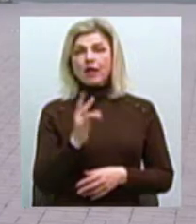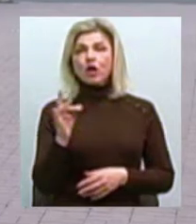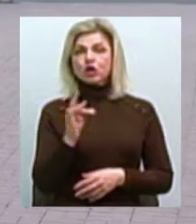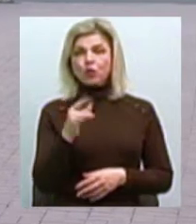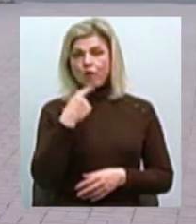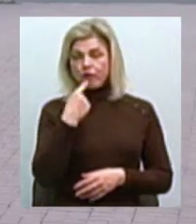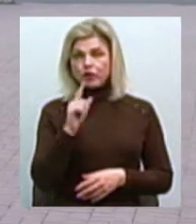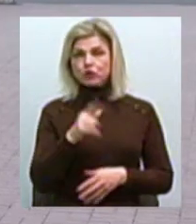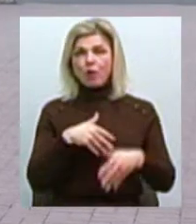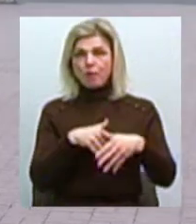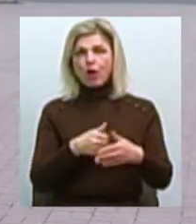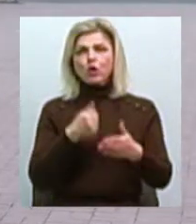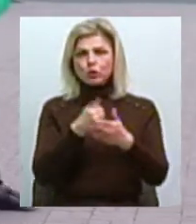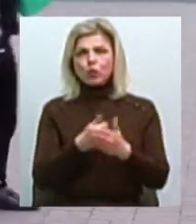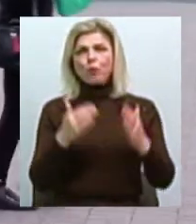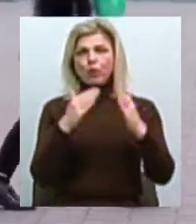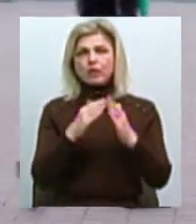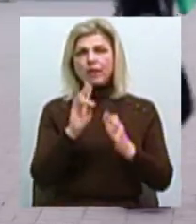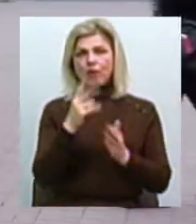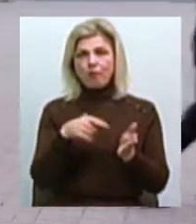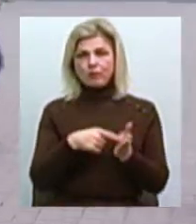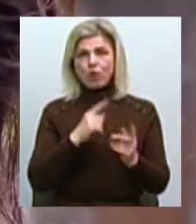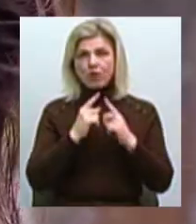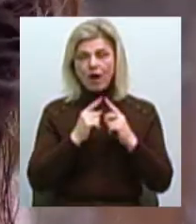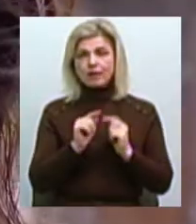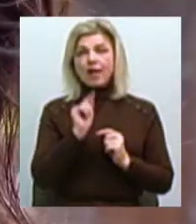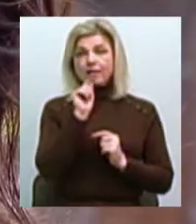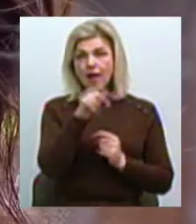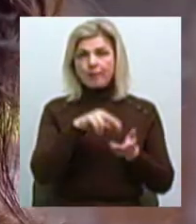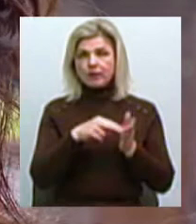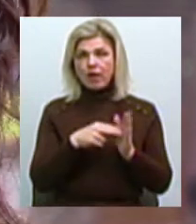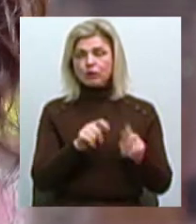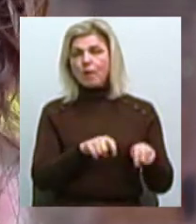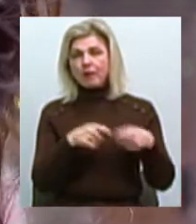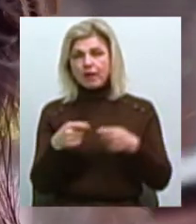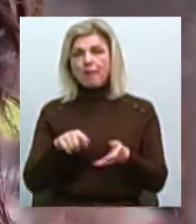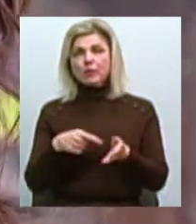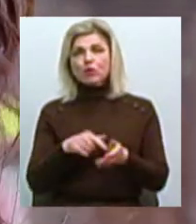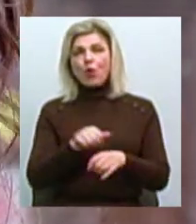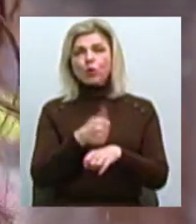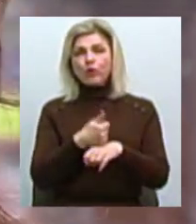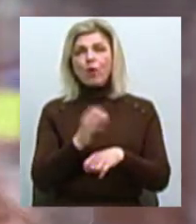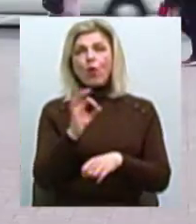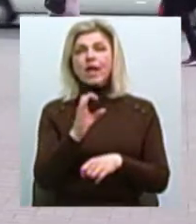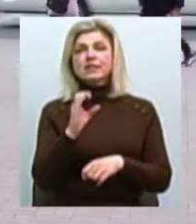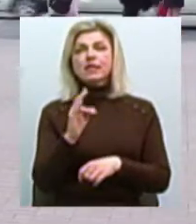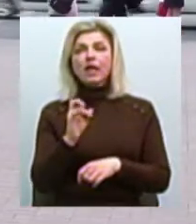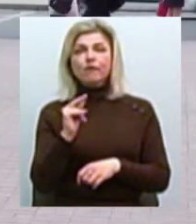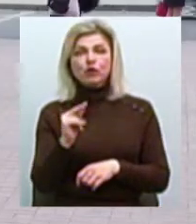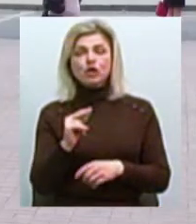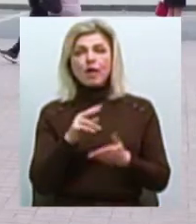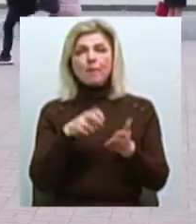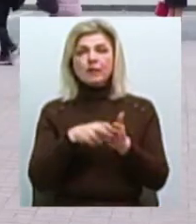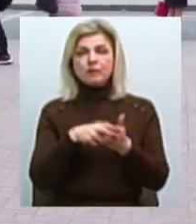маршами йтимуть до будівлі Миколаївської міської ради Там планують передати міському голові Олександру Сінкевичу лист звернення з